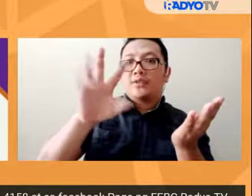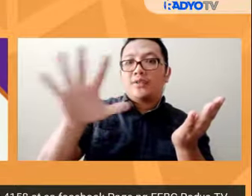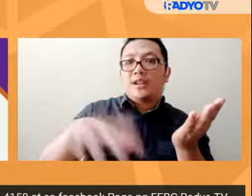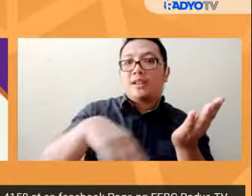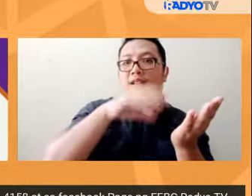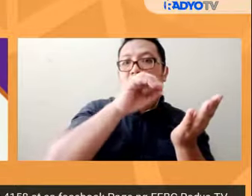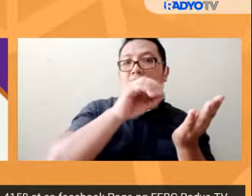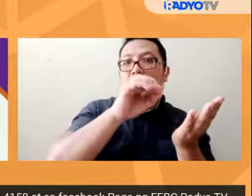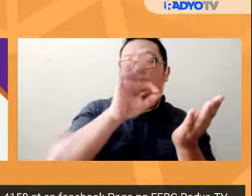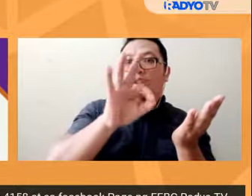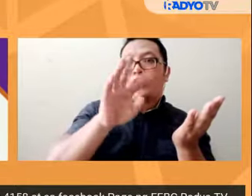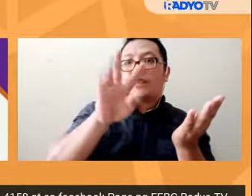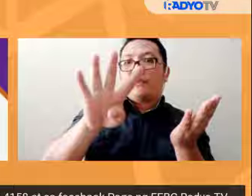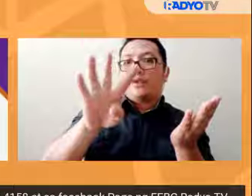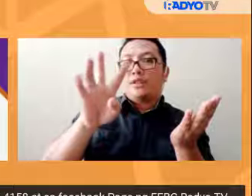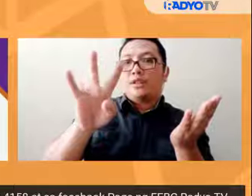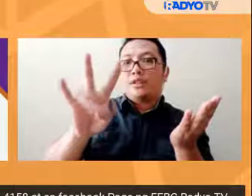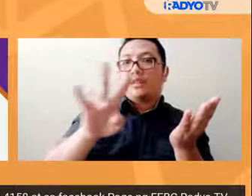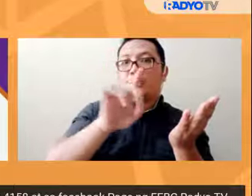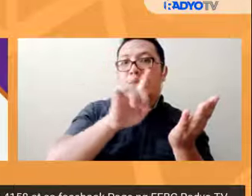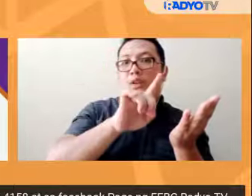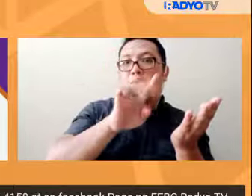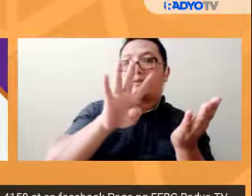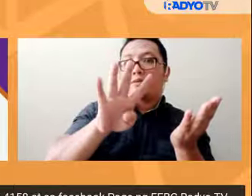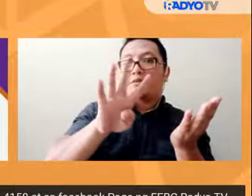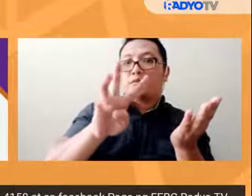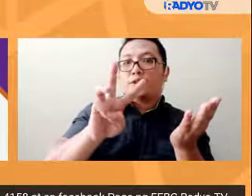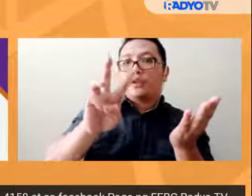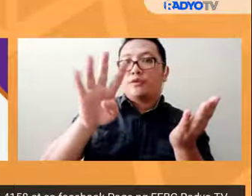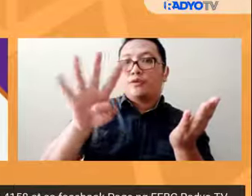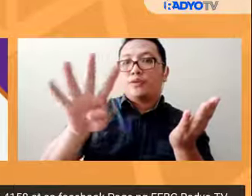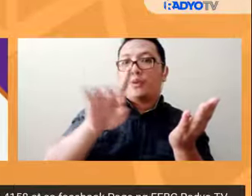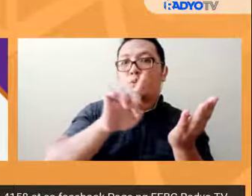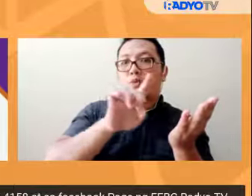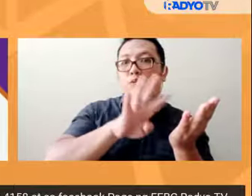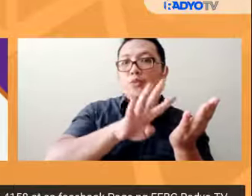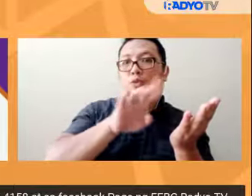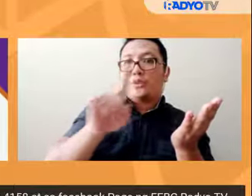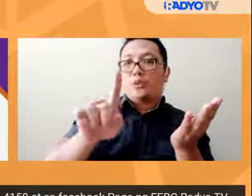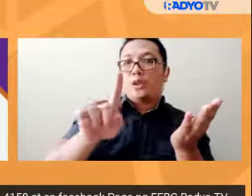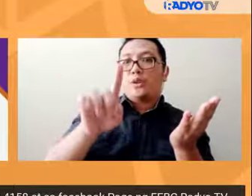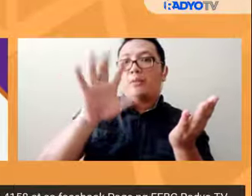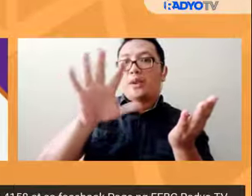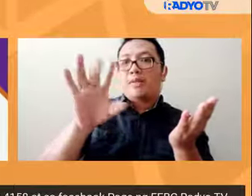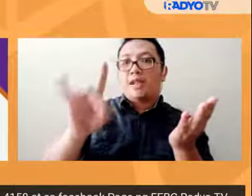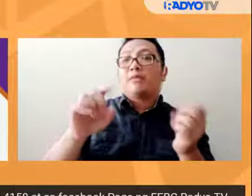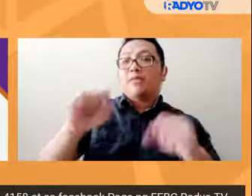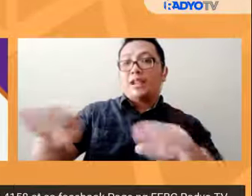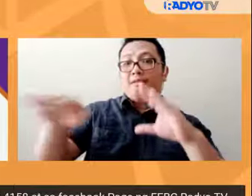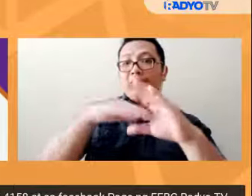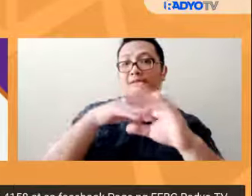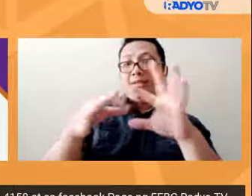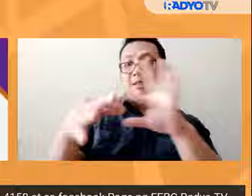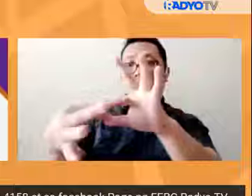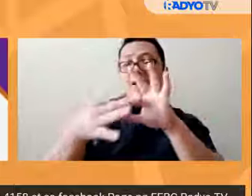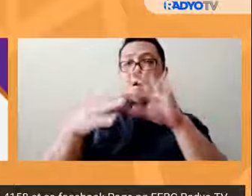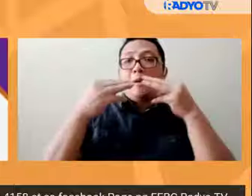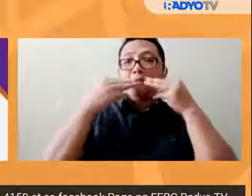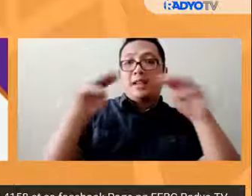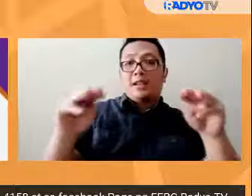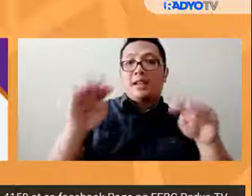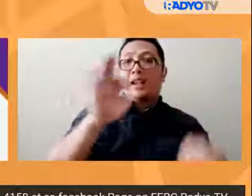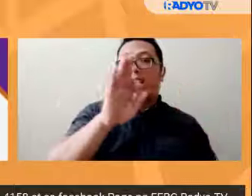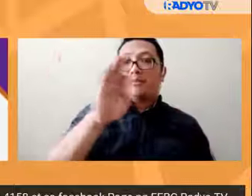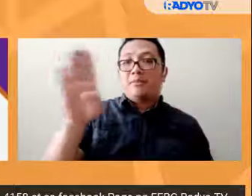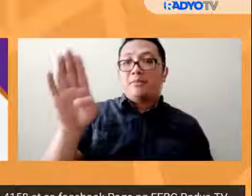-1644158 at maaari yun rin po kaming i-message sa ating Facebook page sa